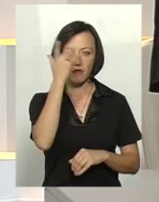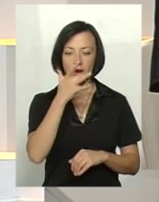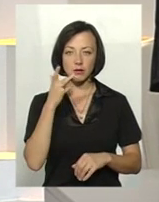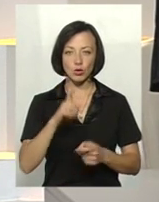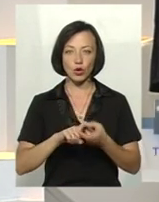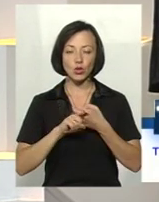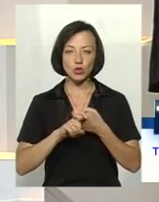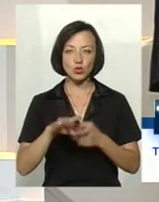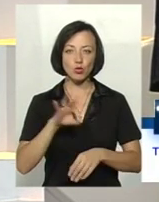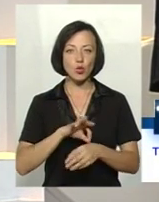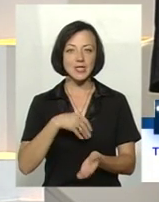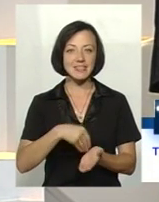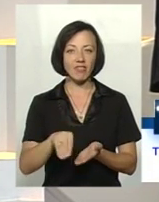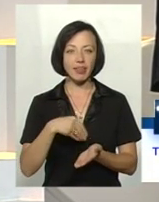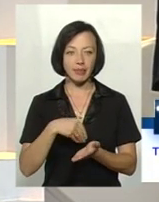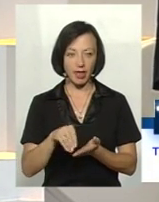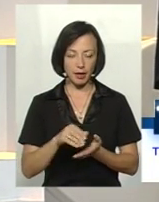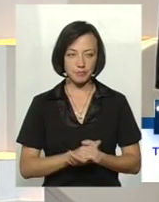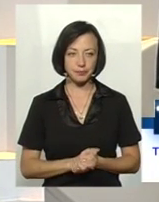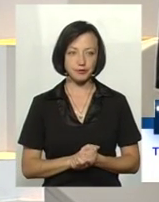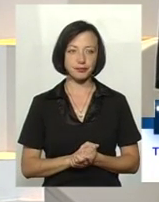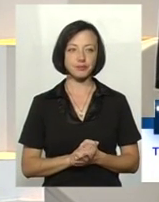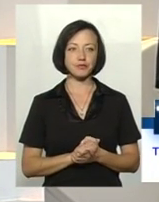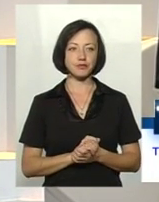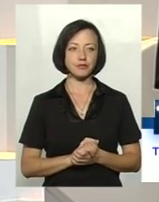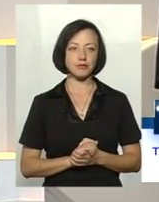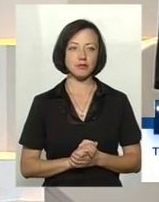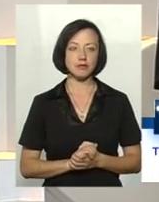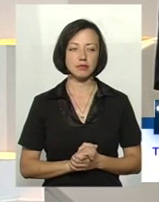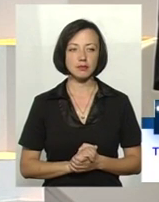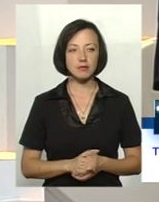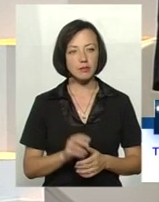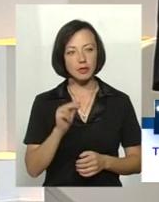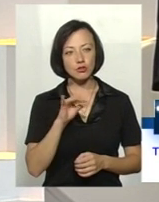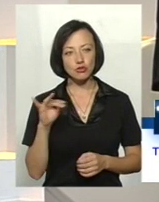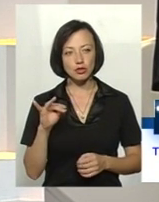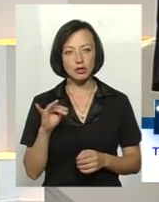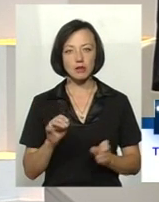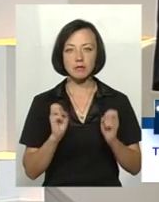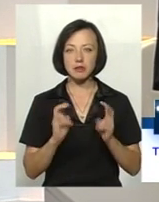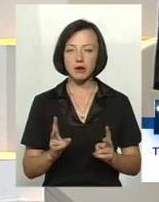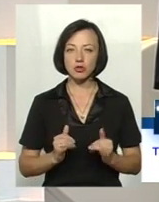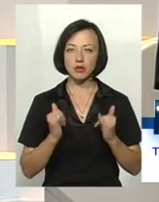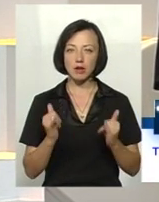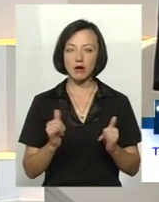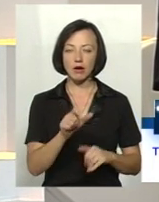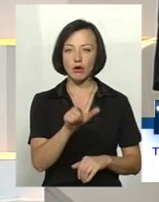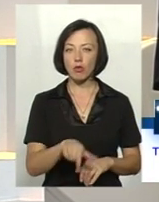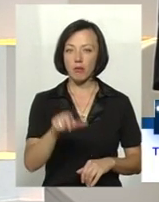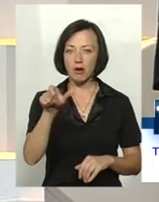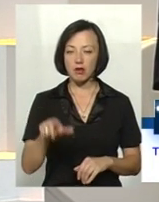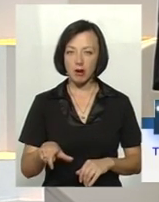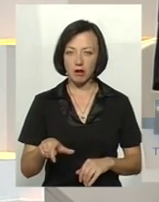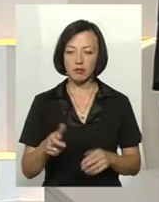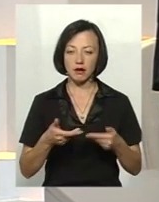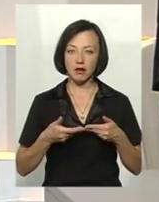чому своней. Чи вона небезпечна для громадян, для